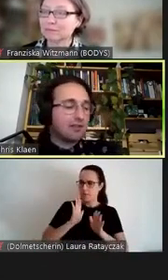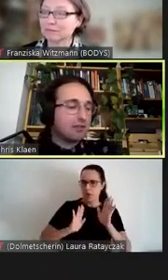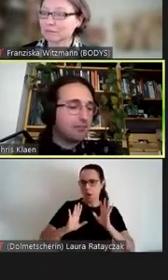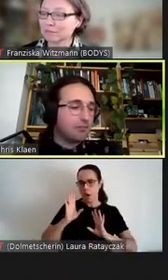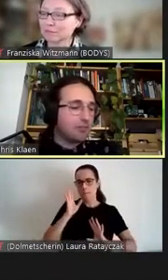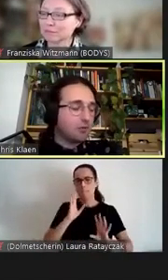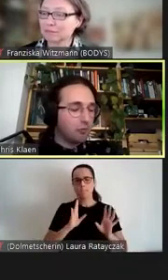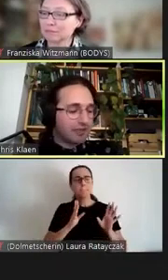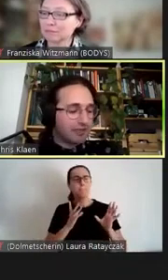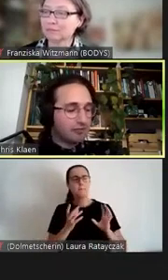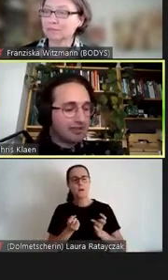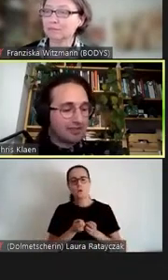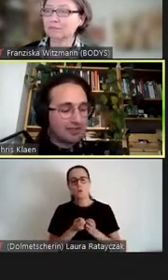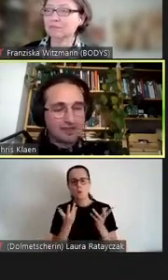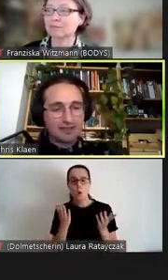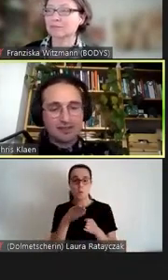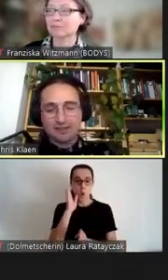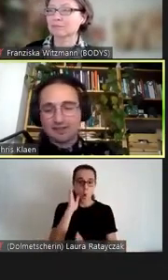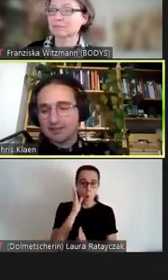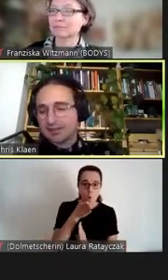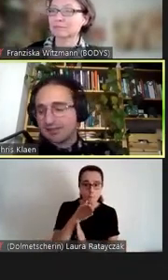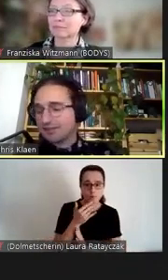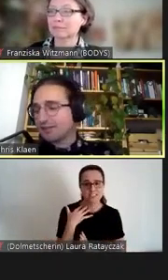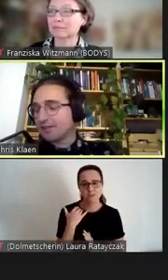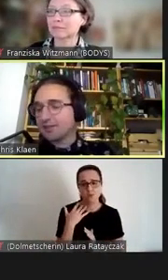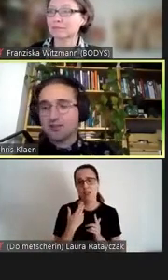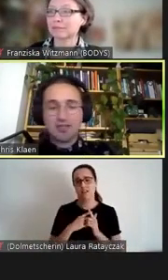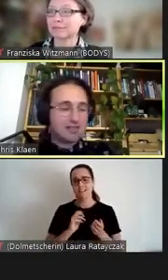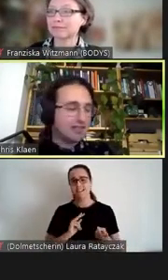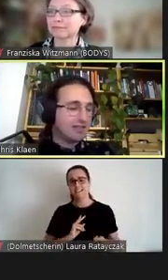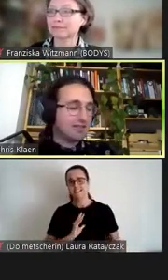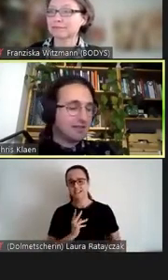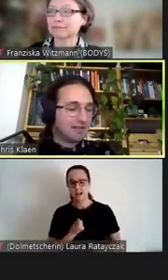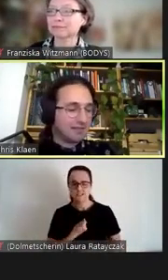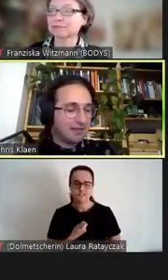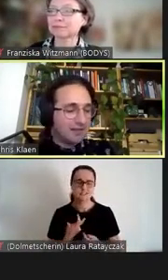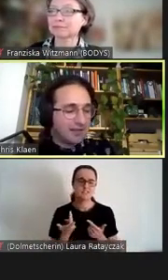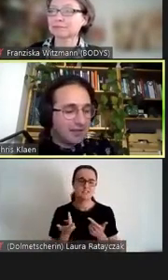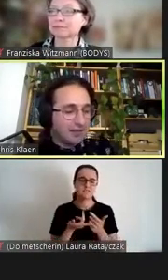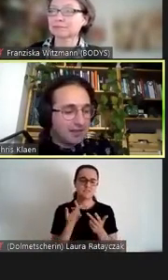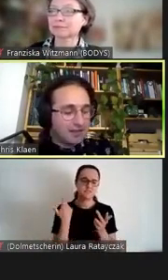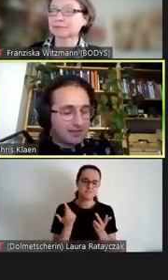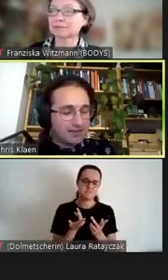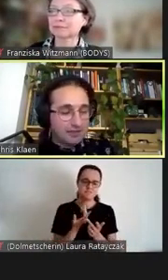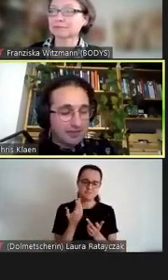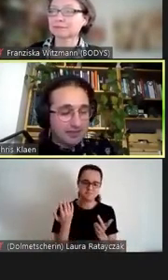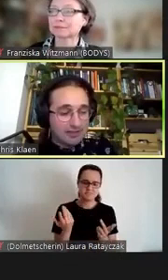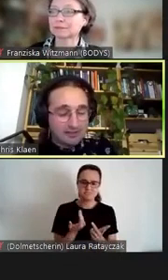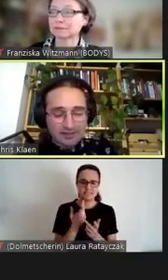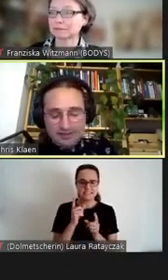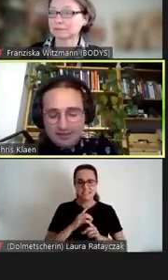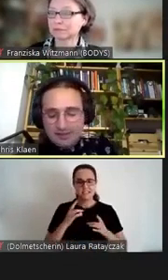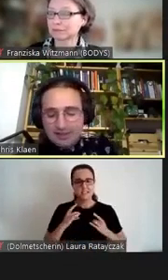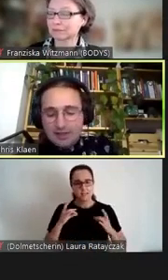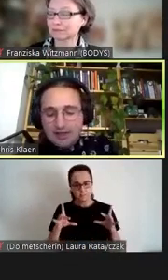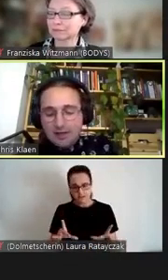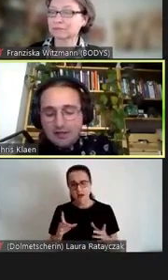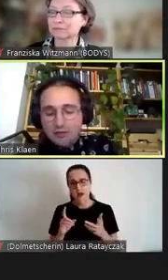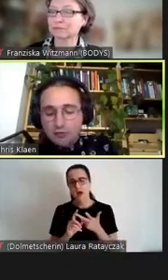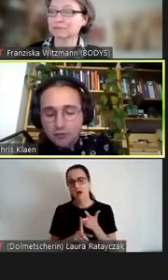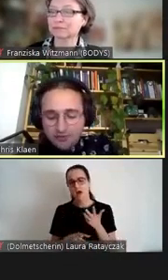das Homosexualität, sei das Transgender, sei das nicht-binär sein,